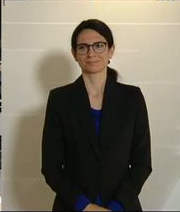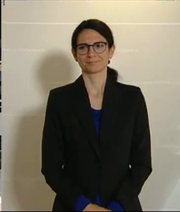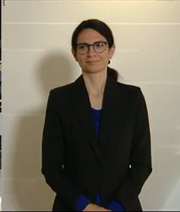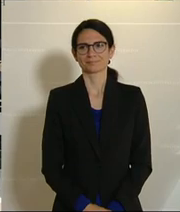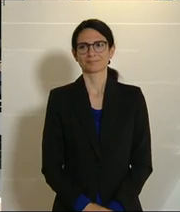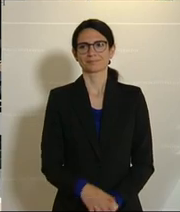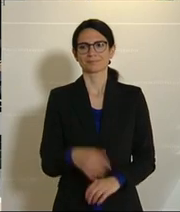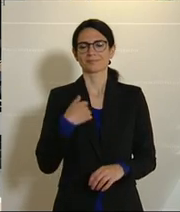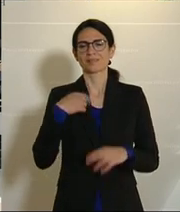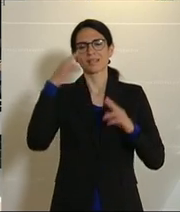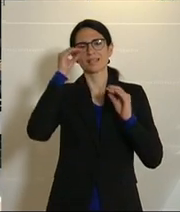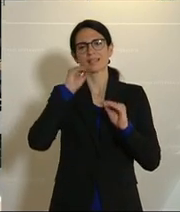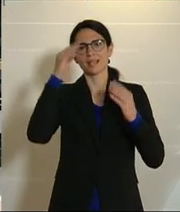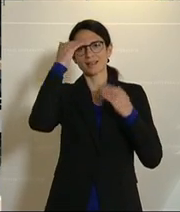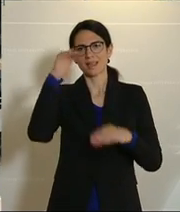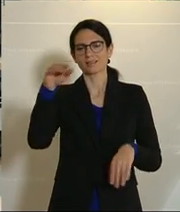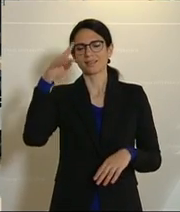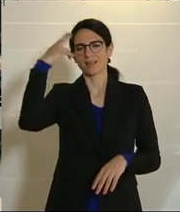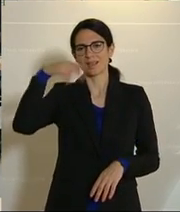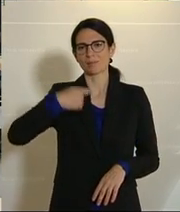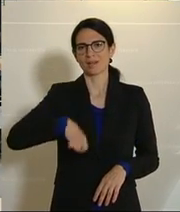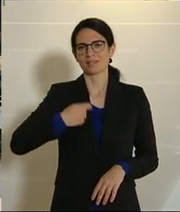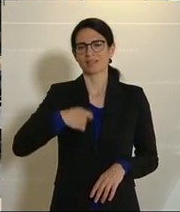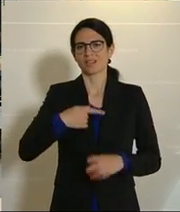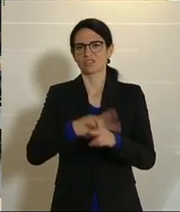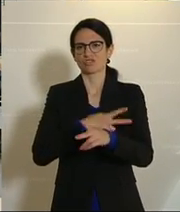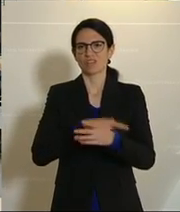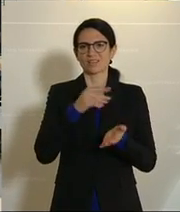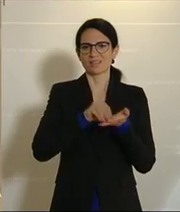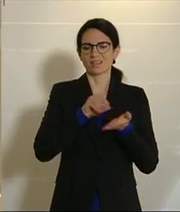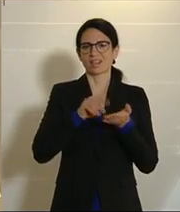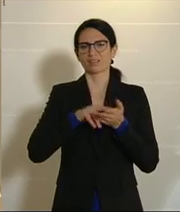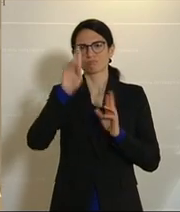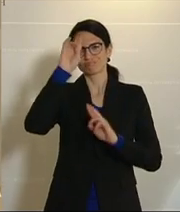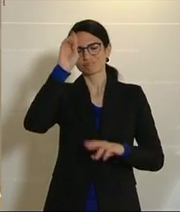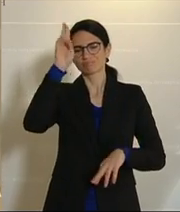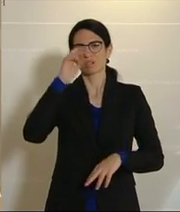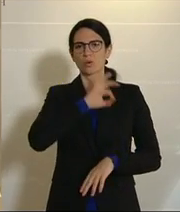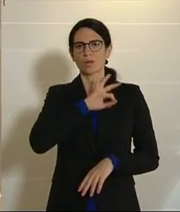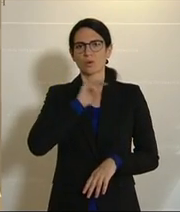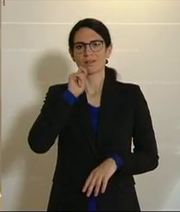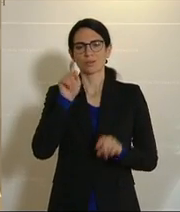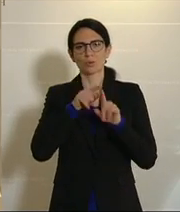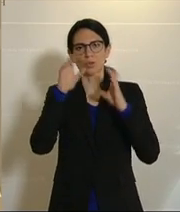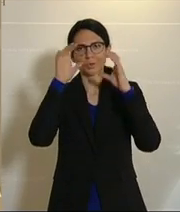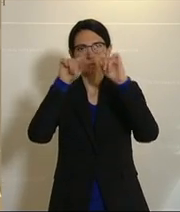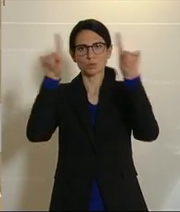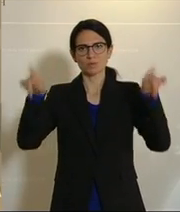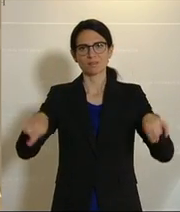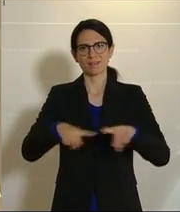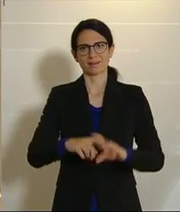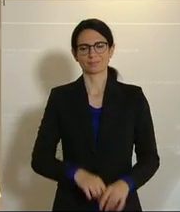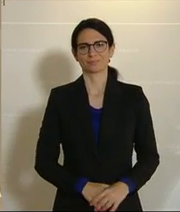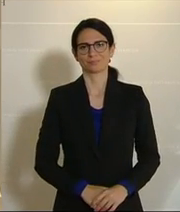Sehr geehrter Herr Präsident, sehr geehrte Frau Ministerin, Herr Staatssekretär, geschätzte Kolleginnen und Kollegen und Zuseherinnen, Zuseher an den